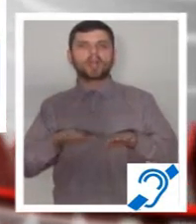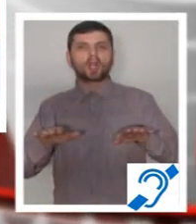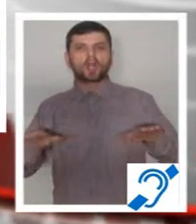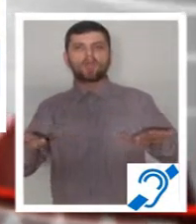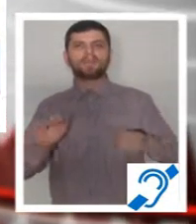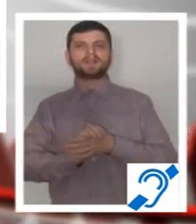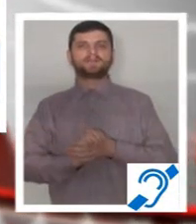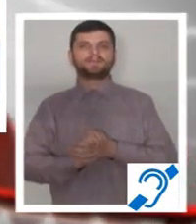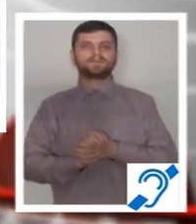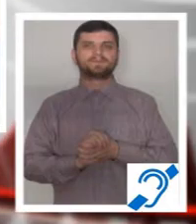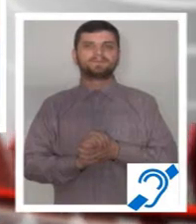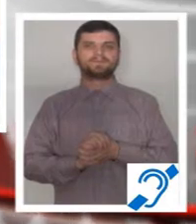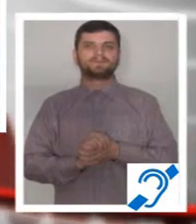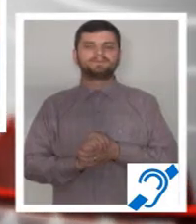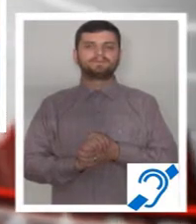stadionului Ștrand.